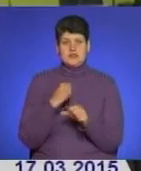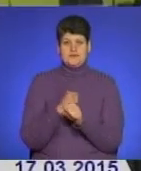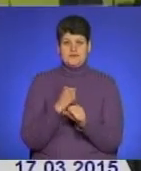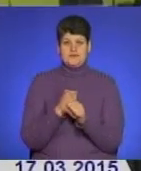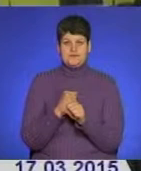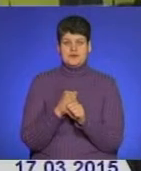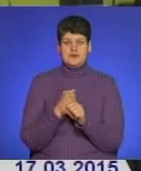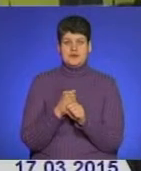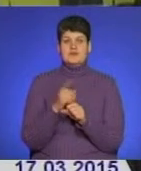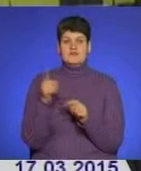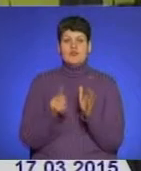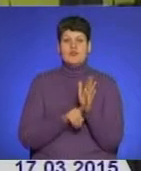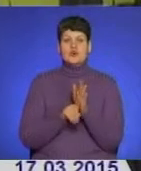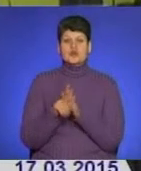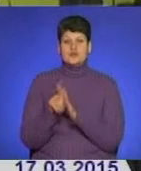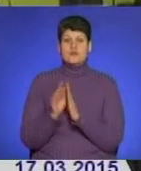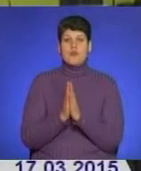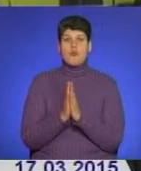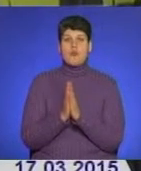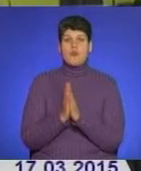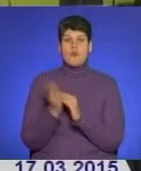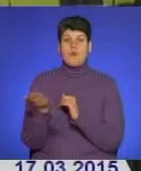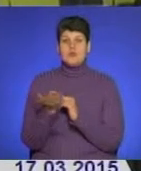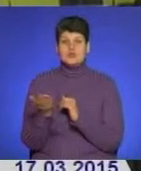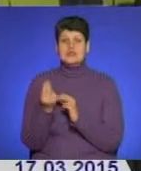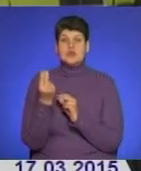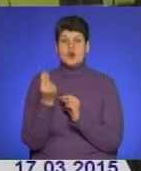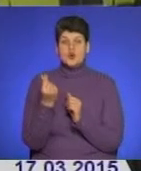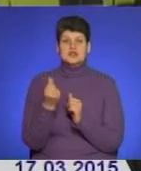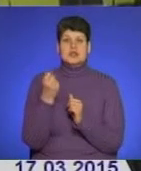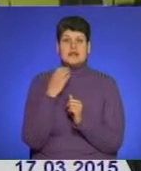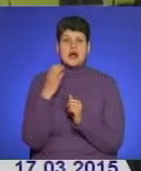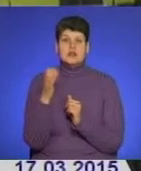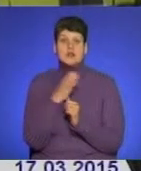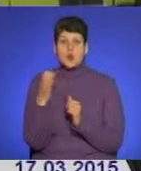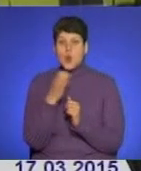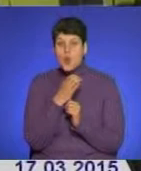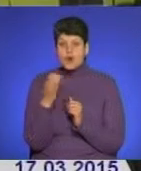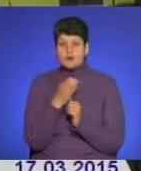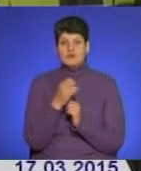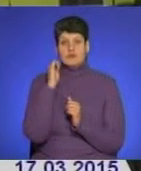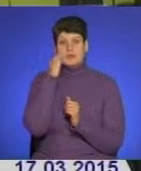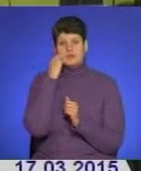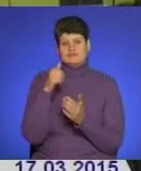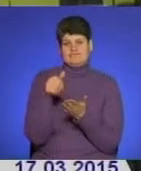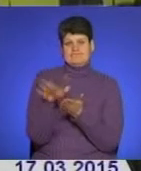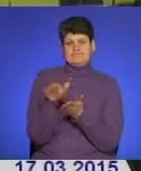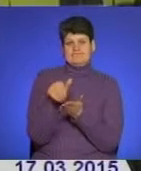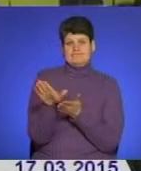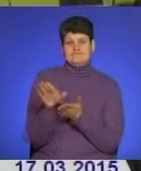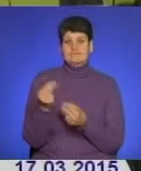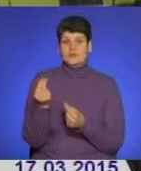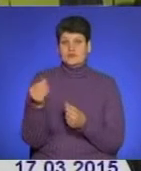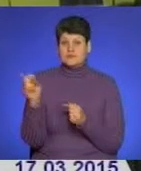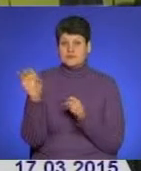Він почав, випрошував гроші на спиртне у бабусі. Бабуся відмовилася йому вчоровий раз давати кошти на спиртне. І